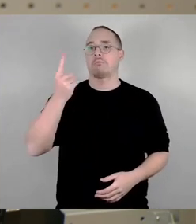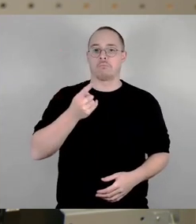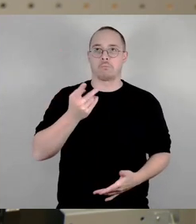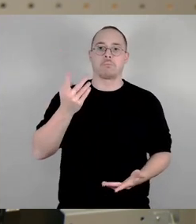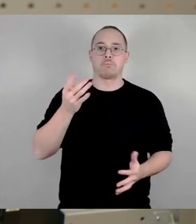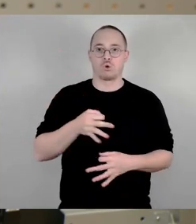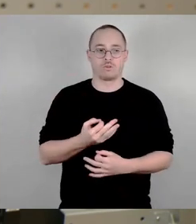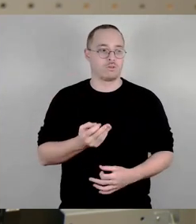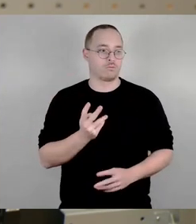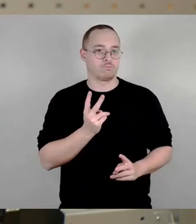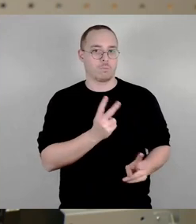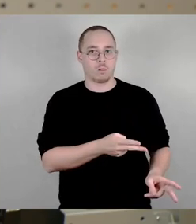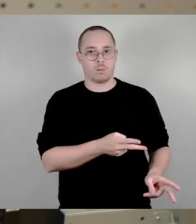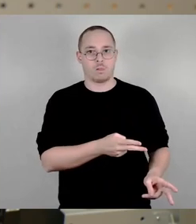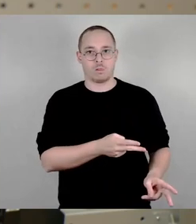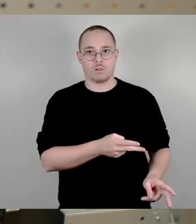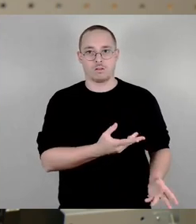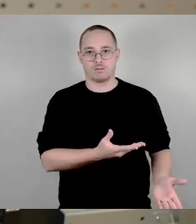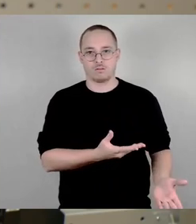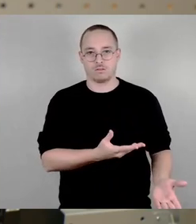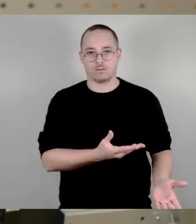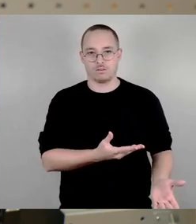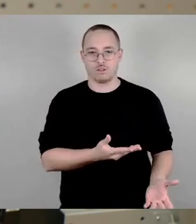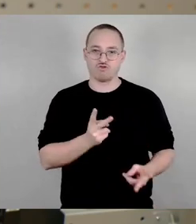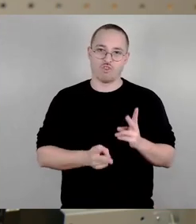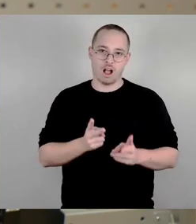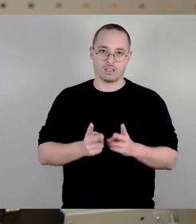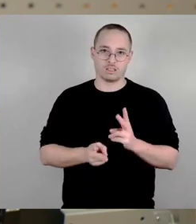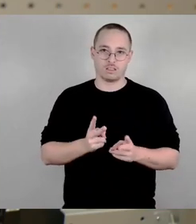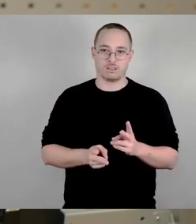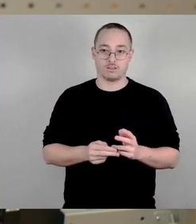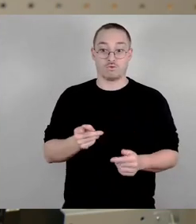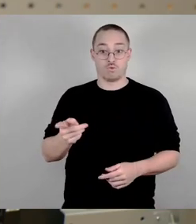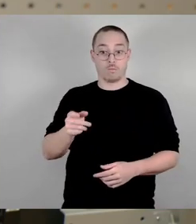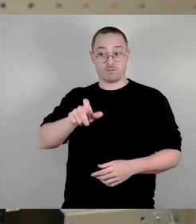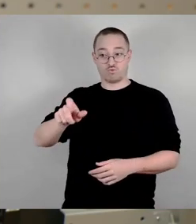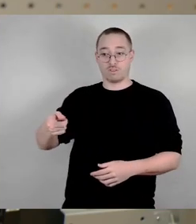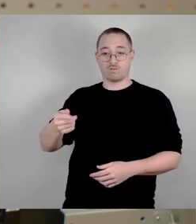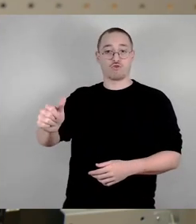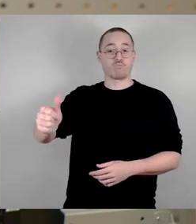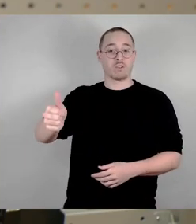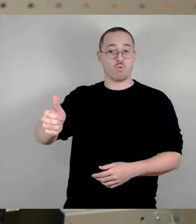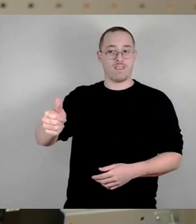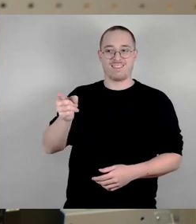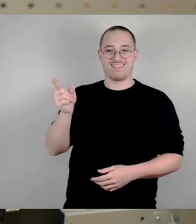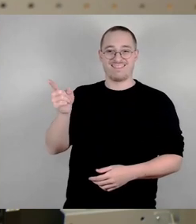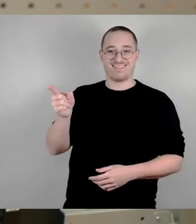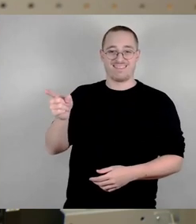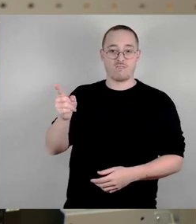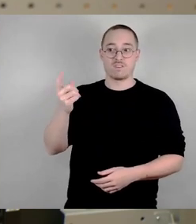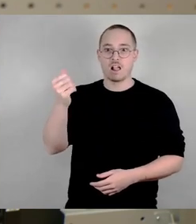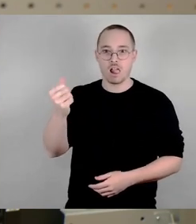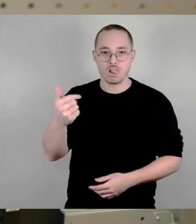diejenigen, die spekulieren, bezahlen müssten, nicht einzunehmen, das ist wirklich perfide Ideologie.